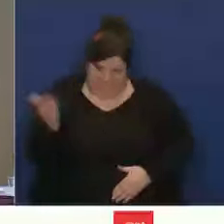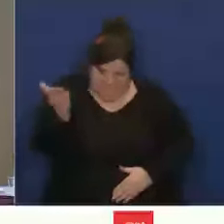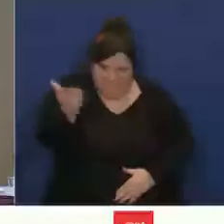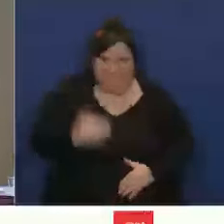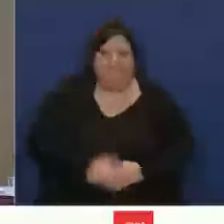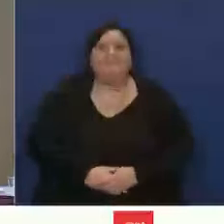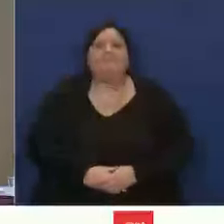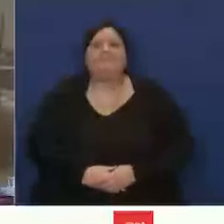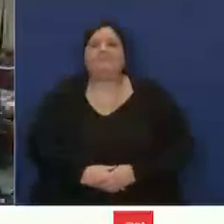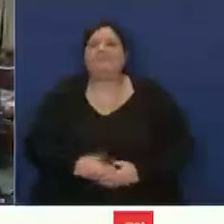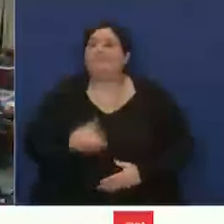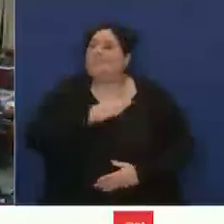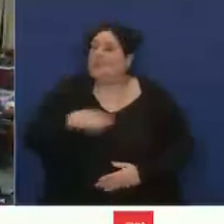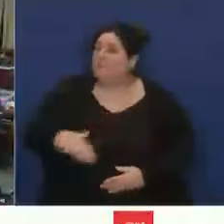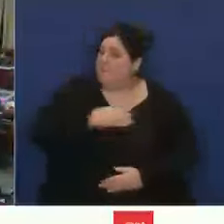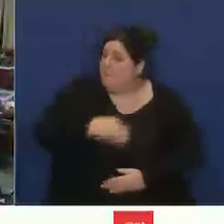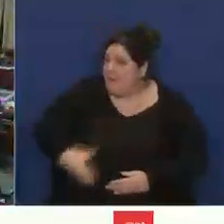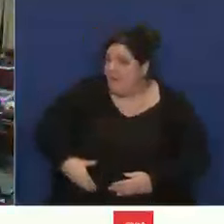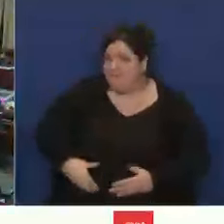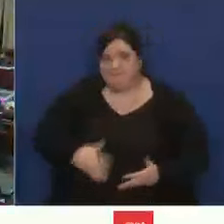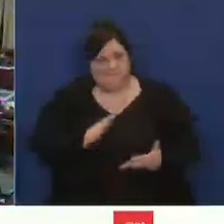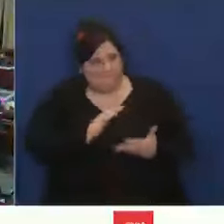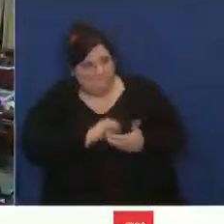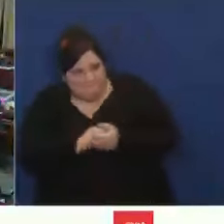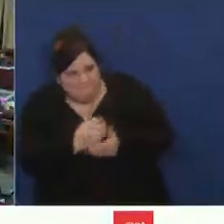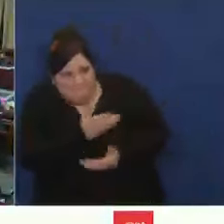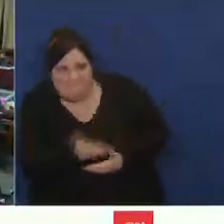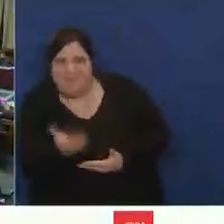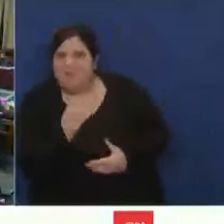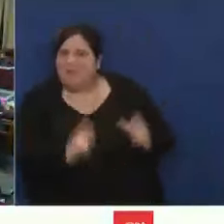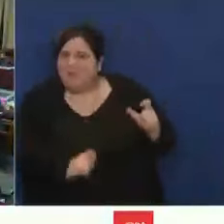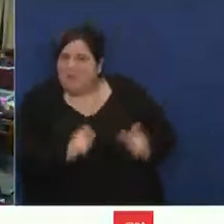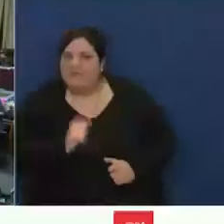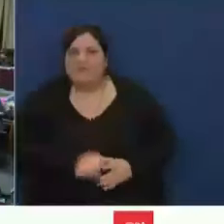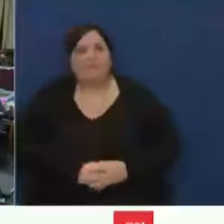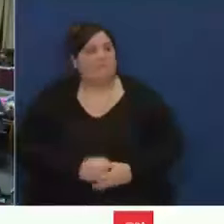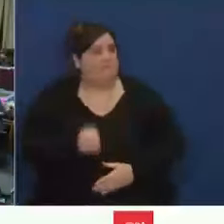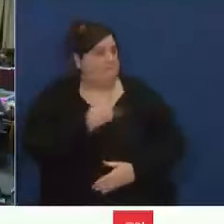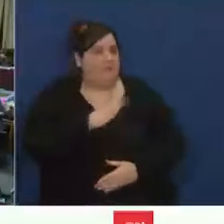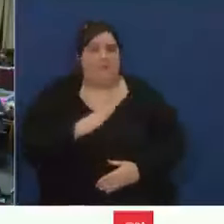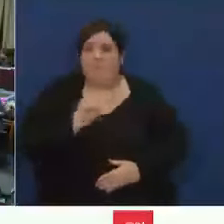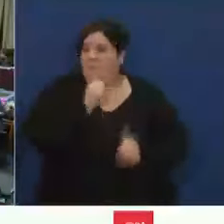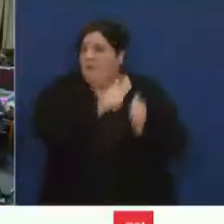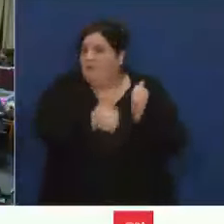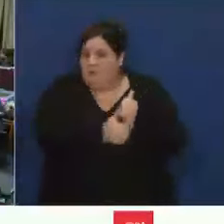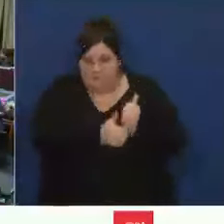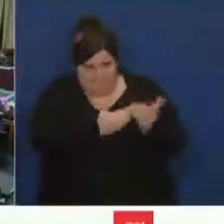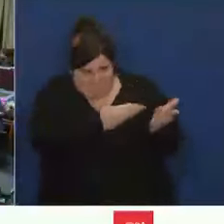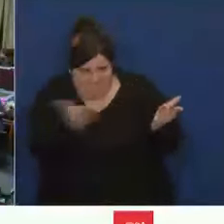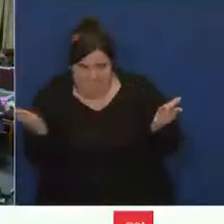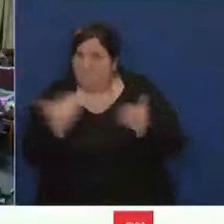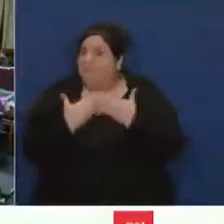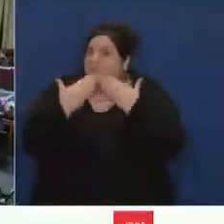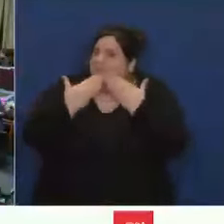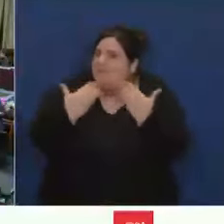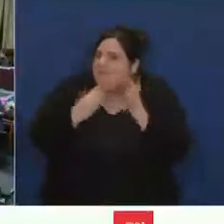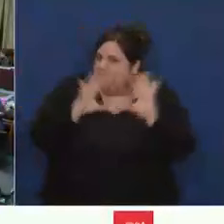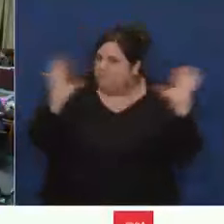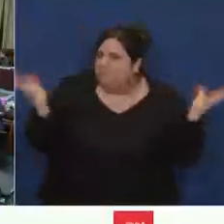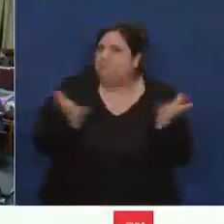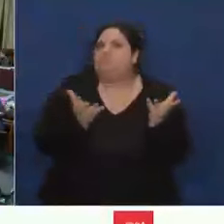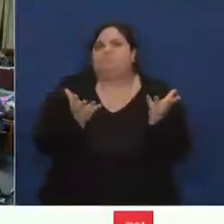Madame le maire et chers collègues, Madame la première adjointe, d'abord vous remerciez d'avoir été fidèle